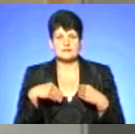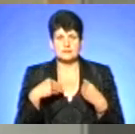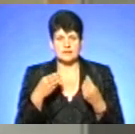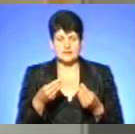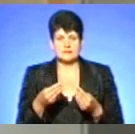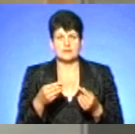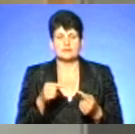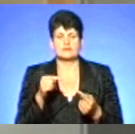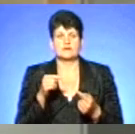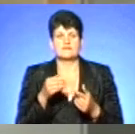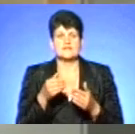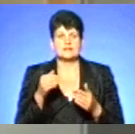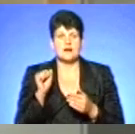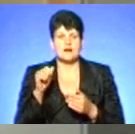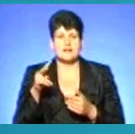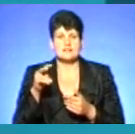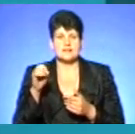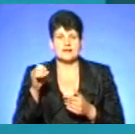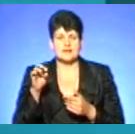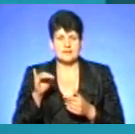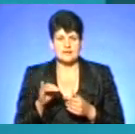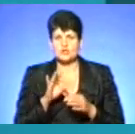можна надати йому кваліфіковану медичну допомогу.